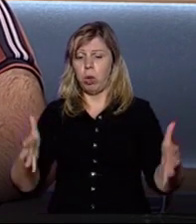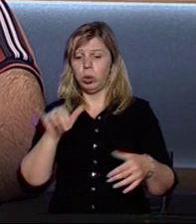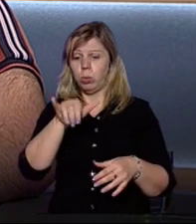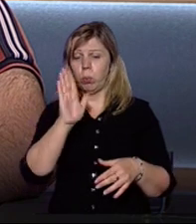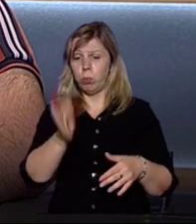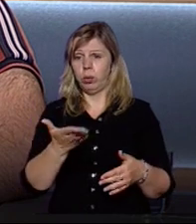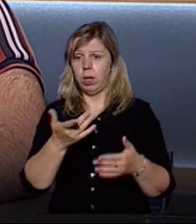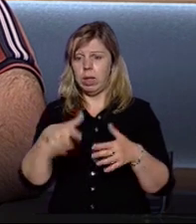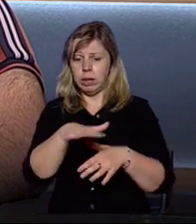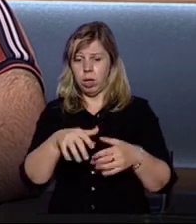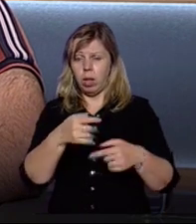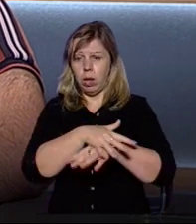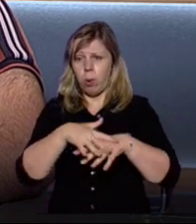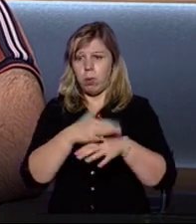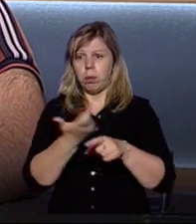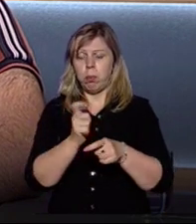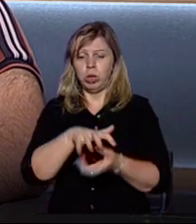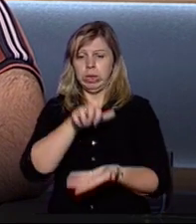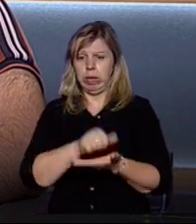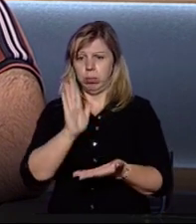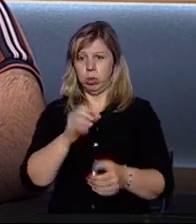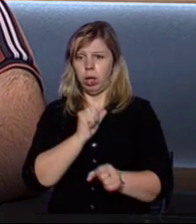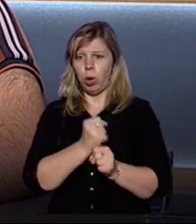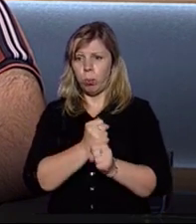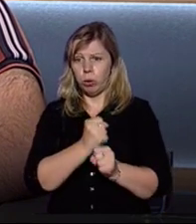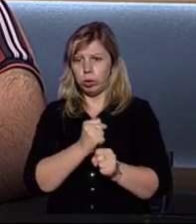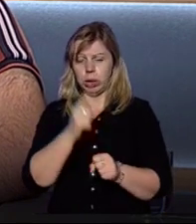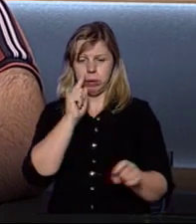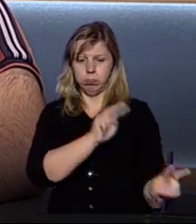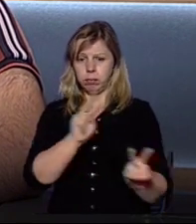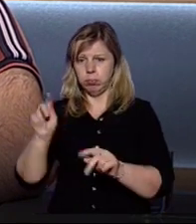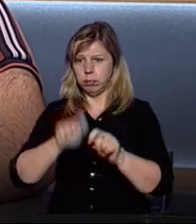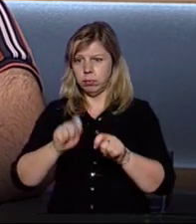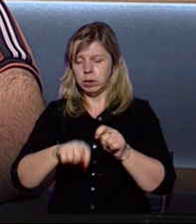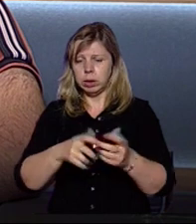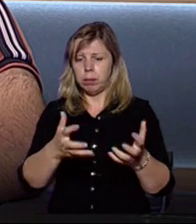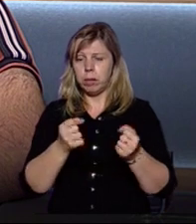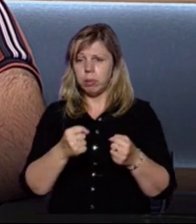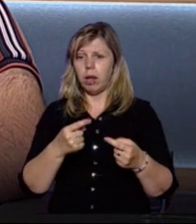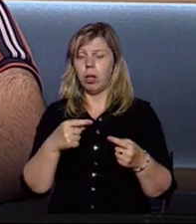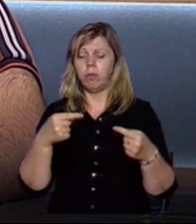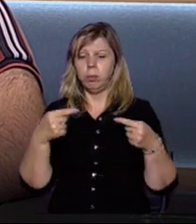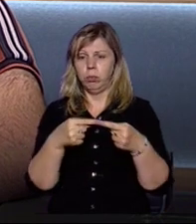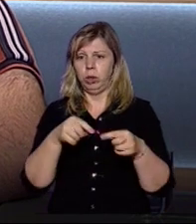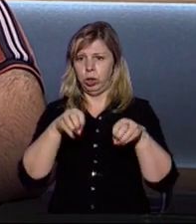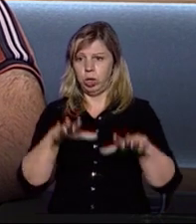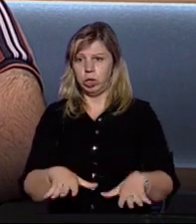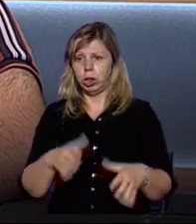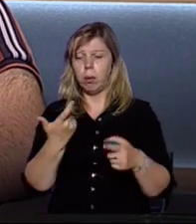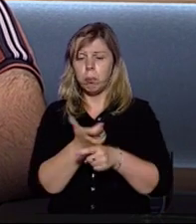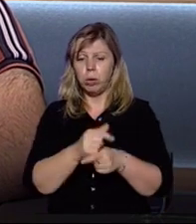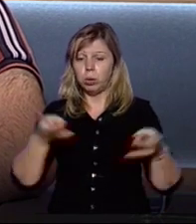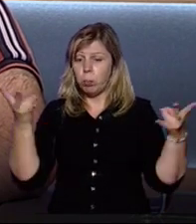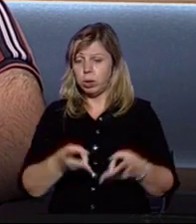буде об'єднаних територіальних громад, то він більше зайнятий буде роботою і дійсно слідкувати за прийняттями відповідних рішень. Чим буде більш